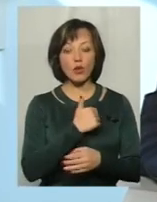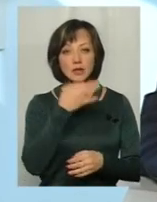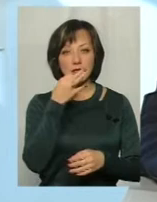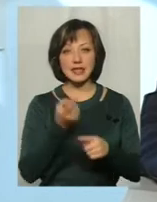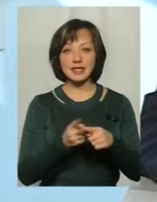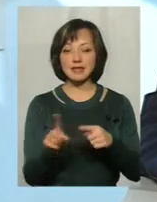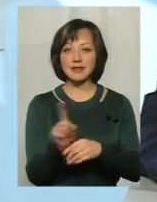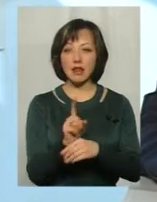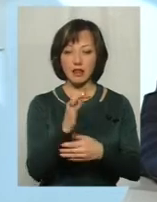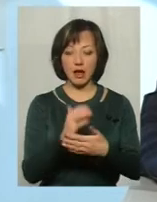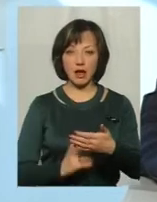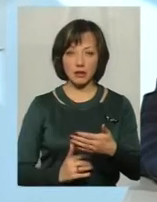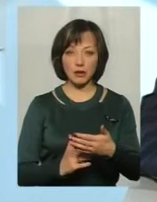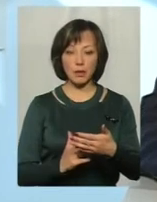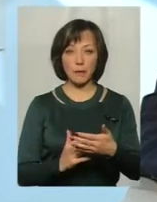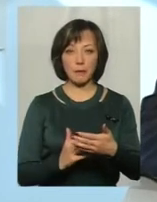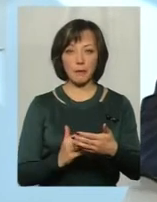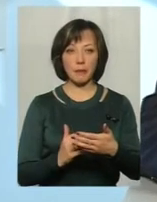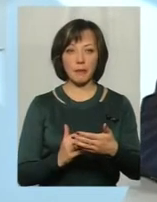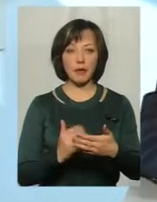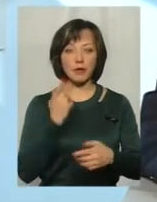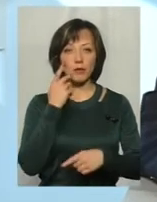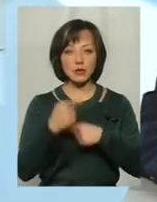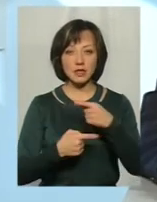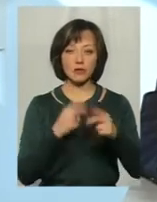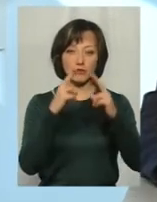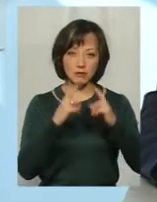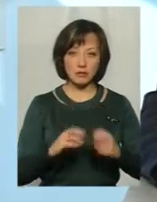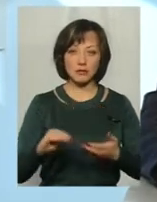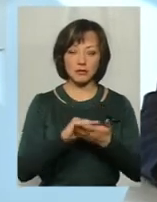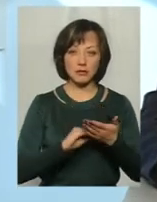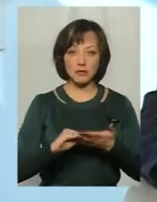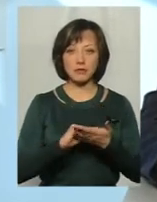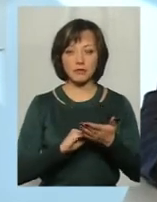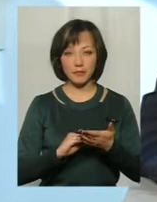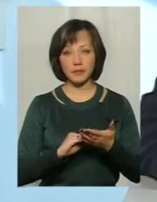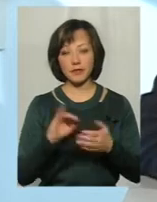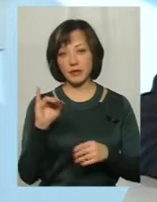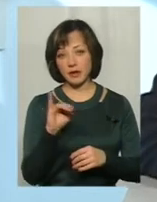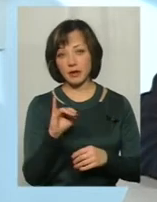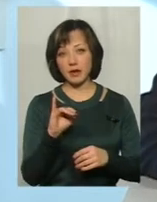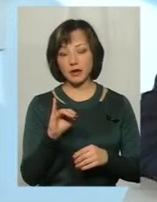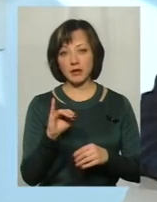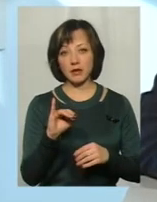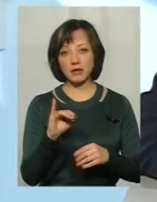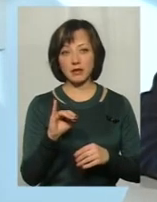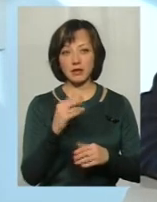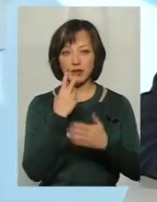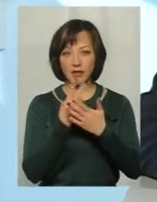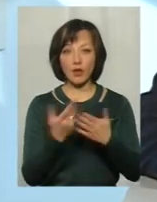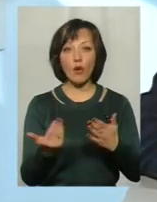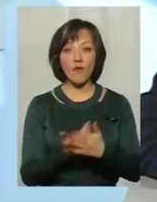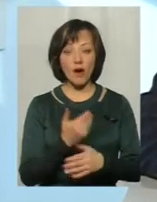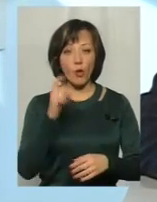стандарти, вони практично у нас постійно переглядаються, і ось з огляду на формування концепту